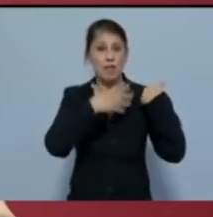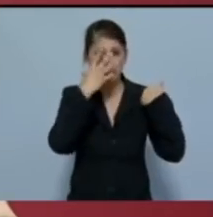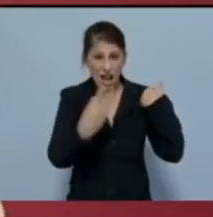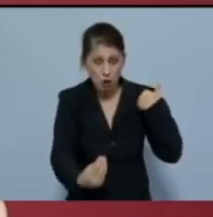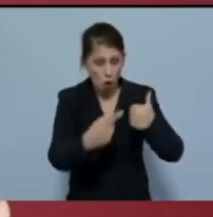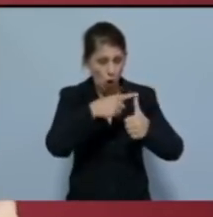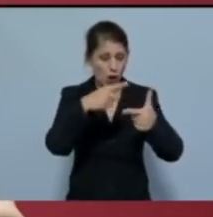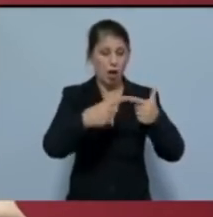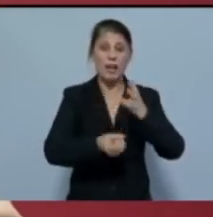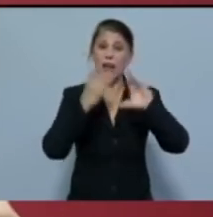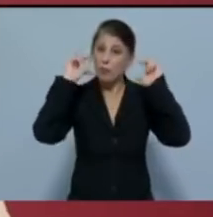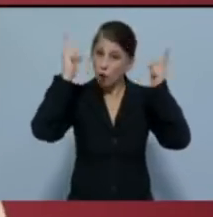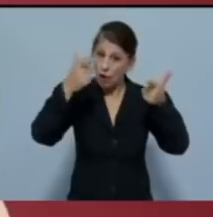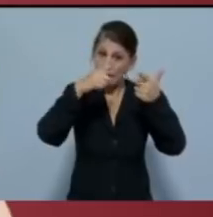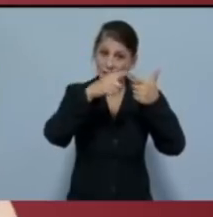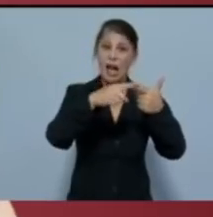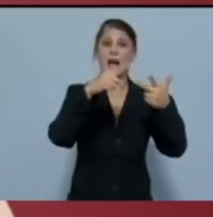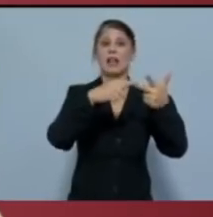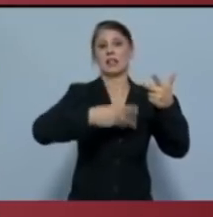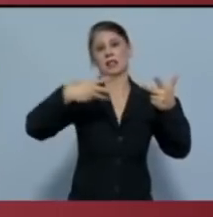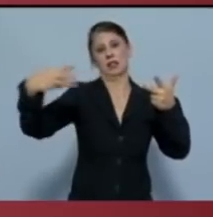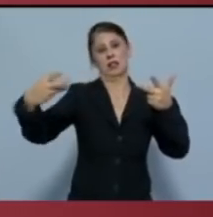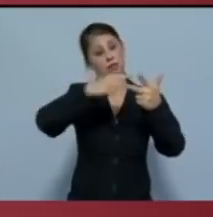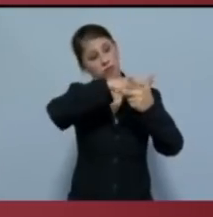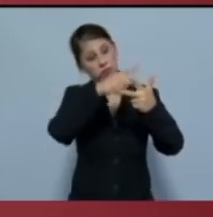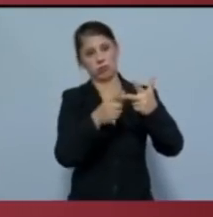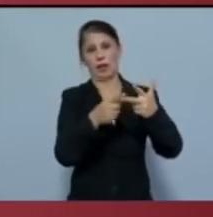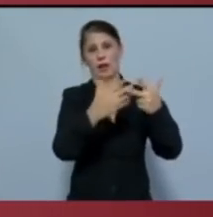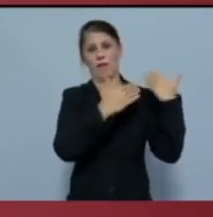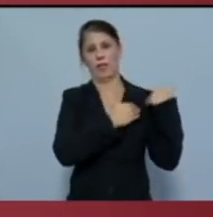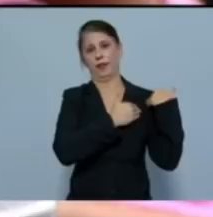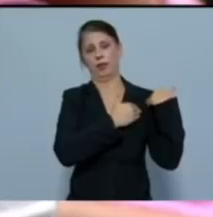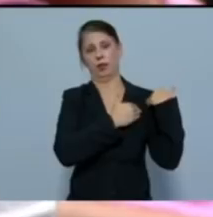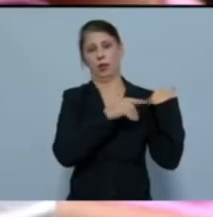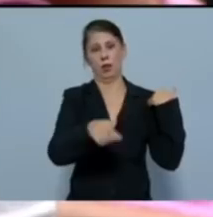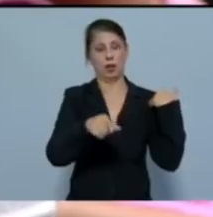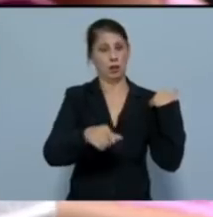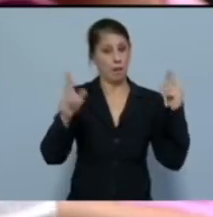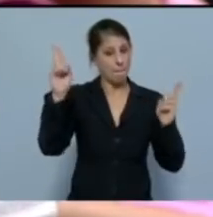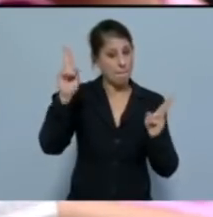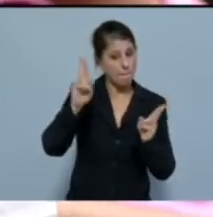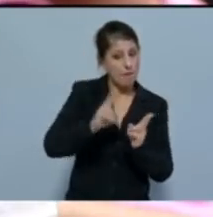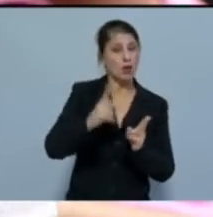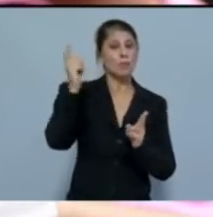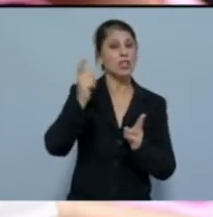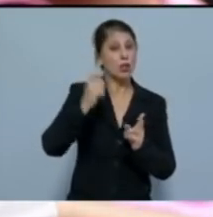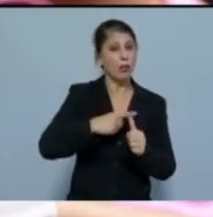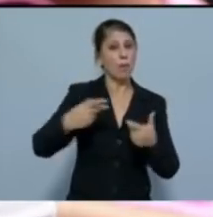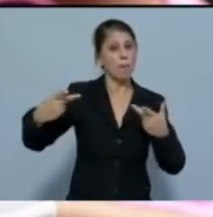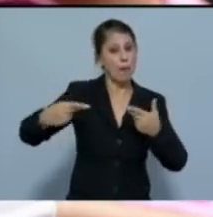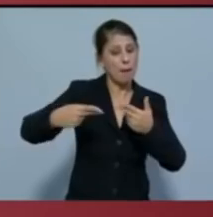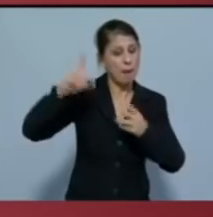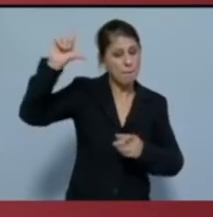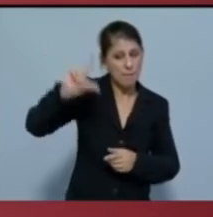της Νέας Δημοκρατίας του ΣΥΡΙΖΑ. Είναι η μείωση των μισθών, το πετσόκομα των συντάξεων, η μείωση των